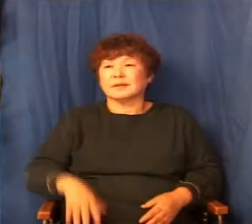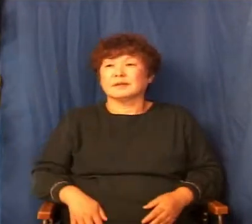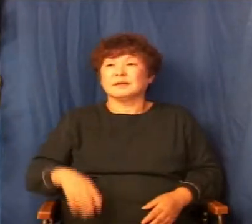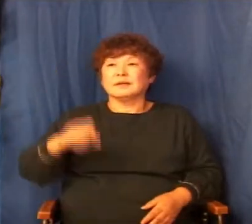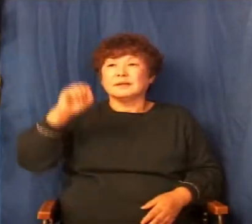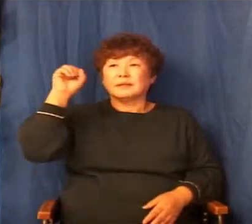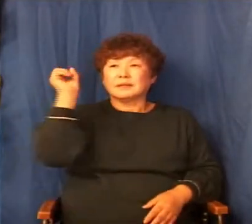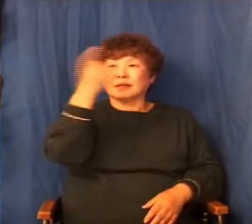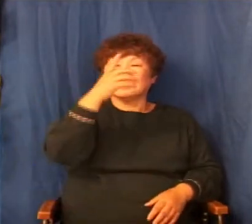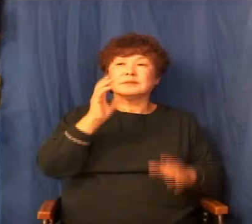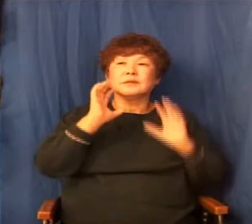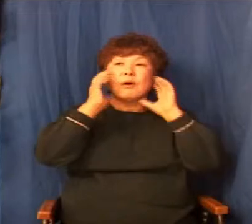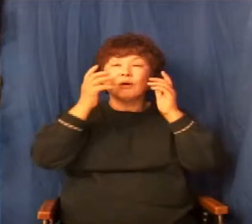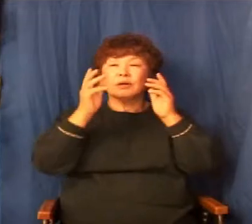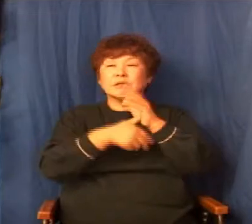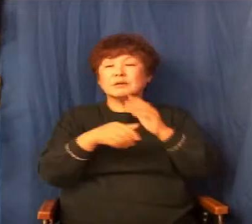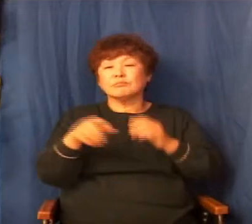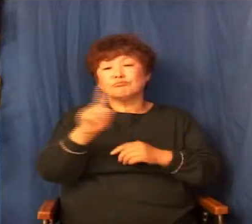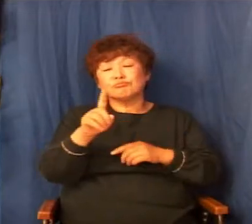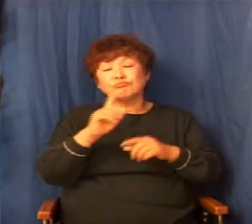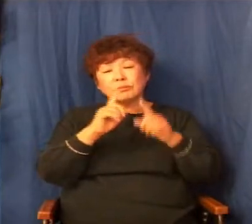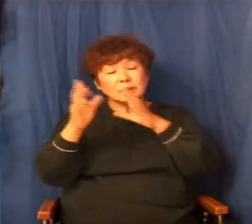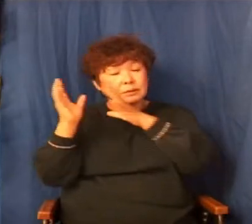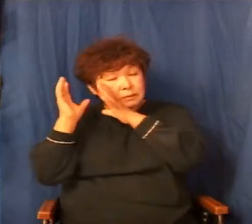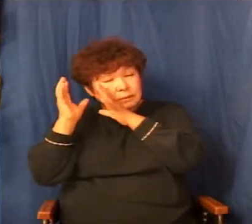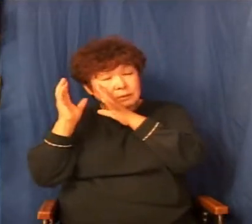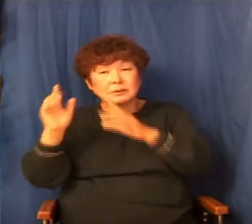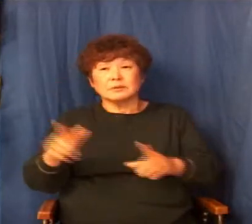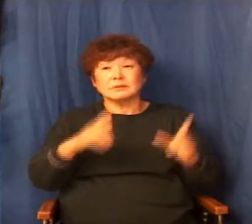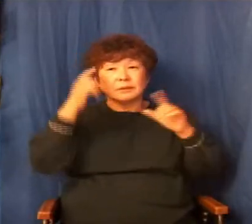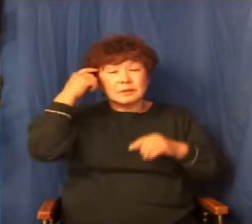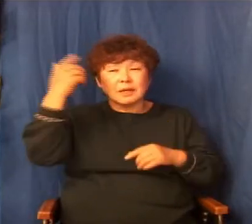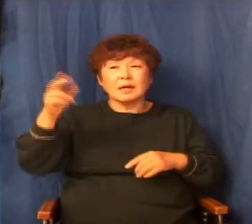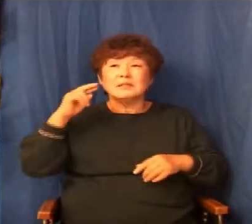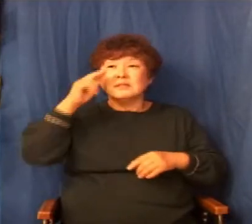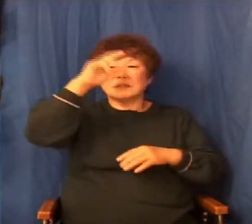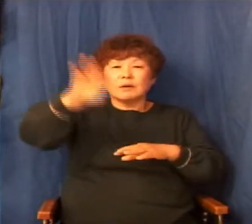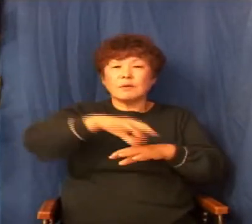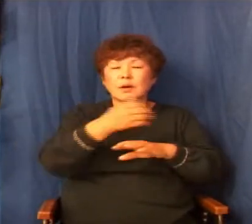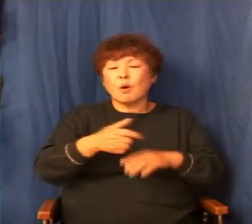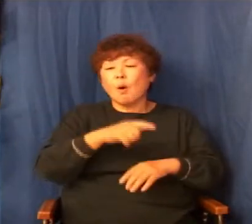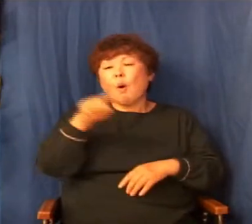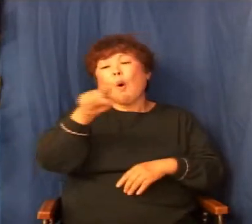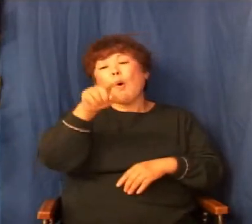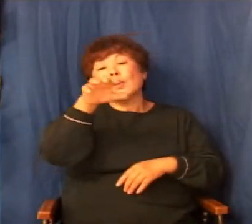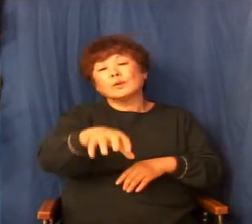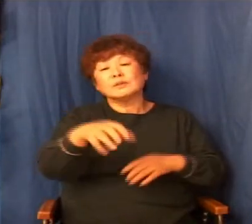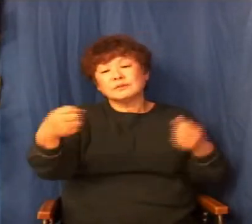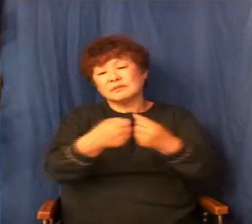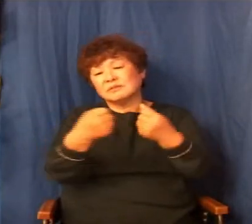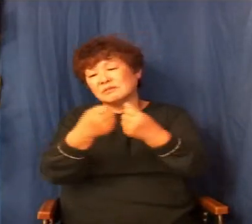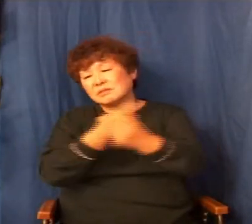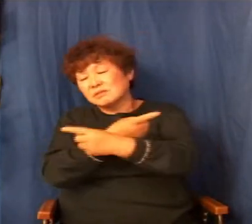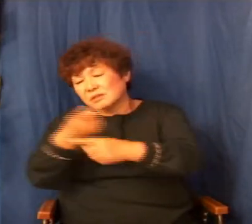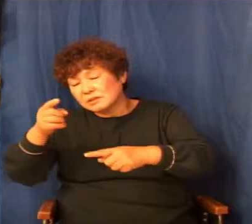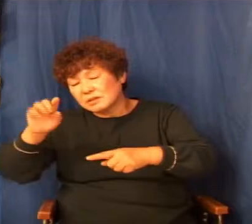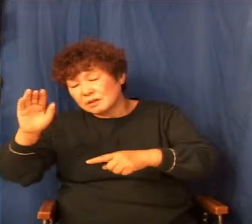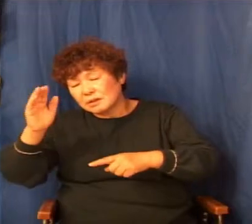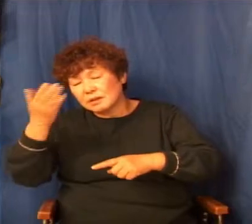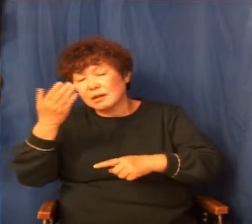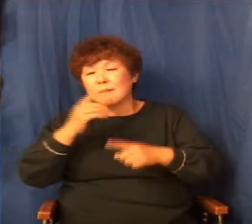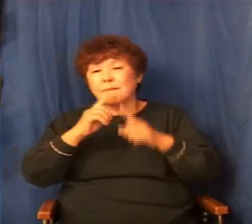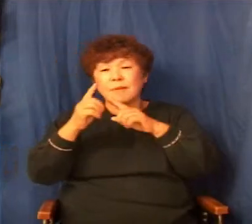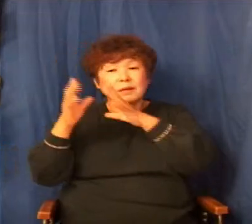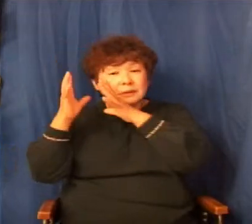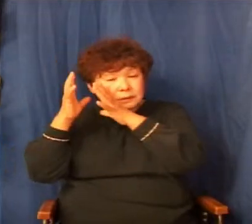다윗이 어렸을 때는 무슨 얘기 듣고 자랐느냐 사울이 어디 가서 무찔렀다 어디에서 전쟁에 승리했다 그런 얘기